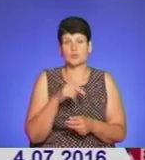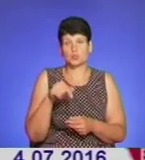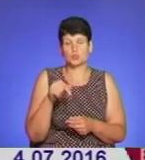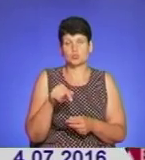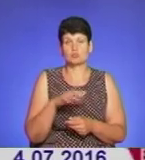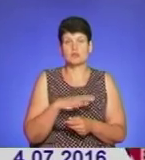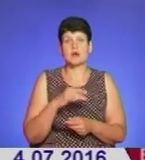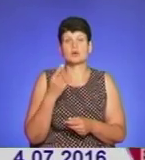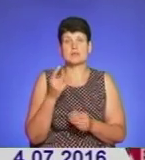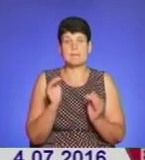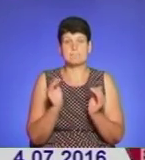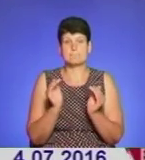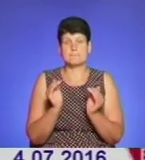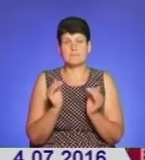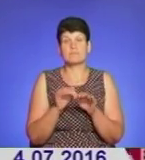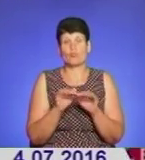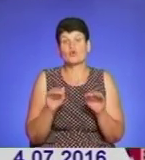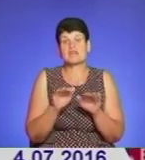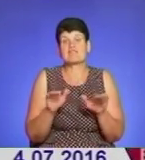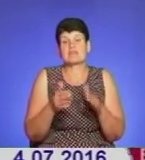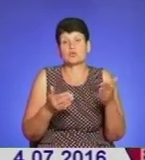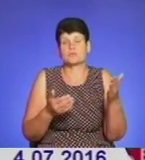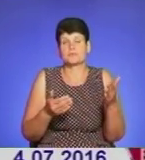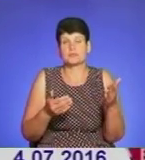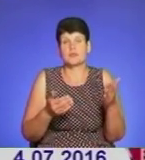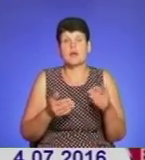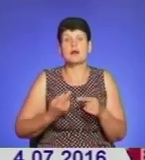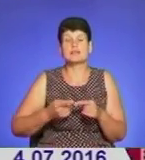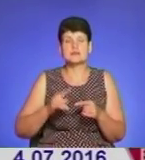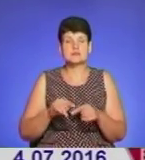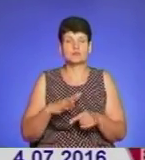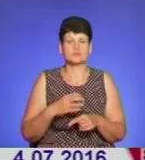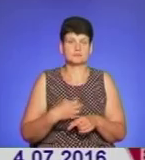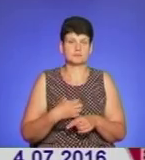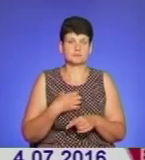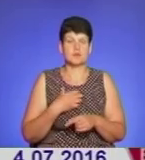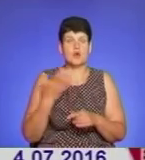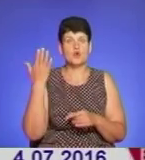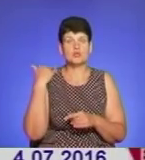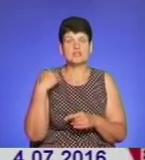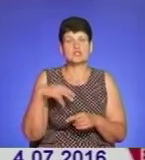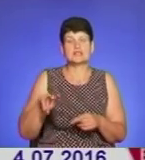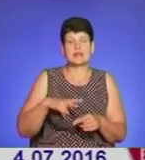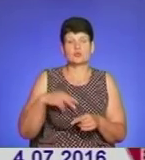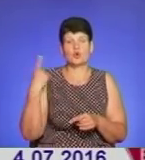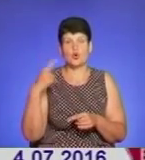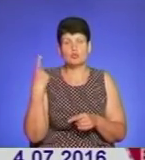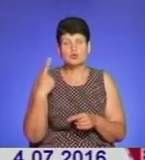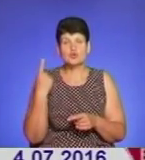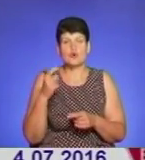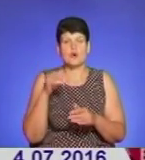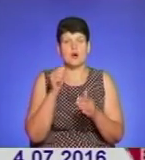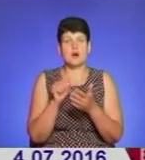така одна була, маленька, порівняно. Але це було страшно. Колишній директор обласного архіву Богдан Хаварівський